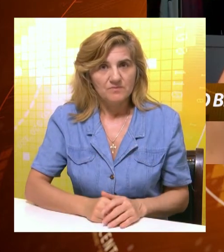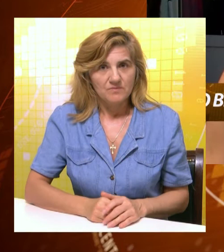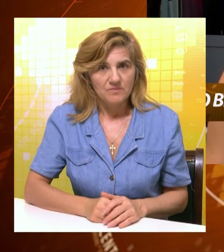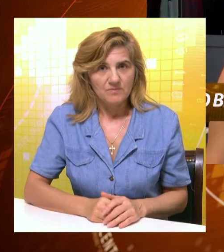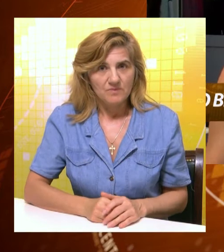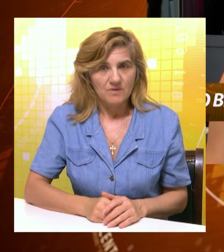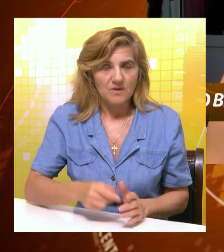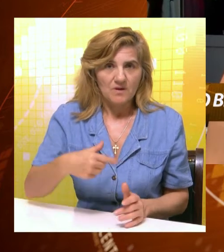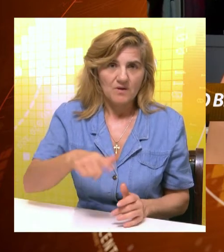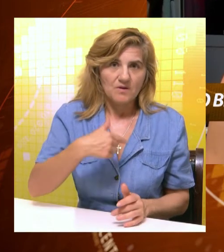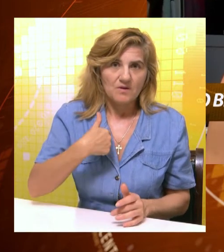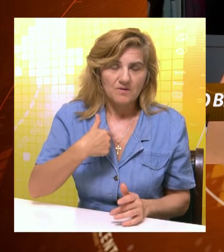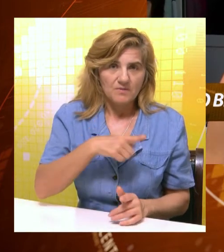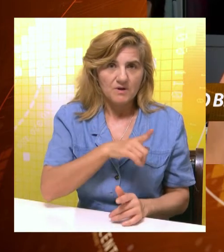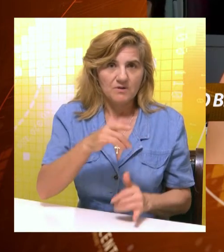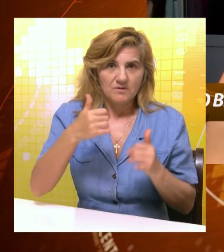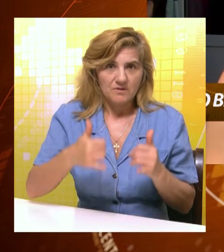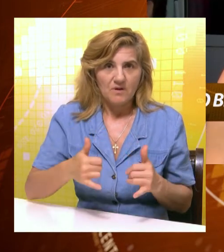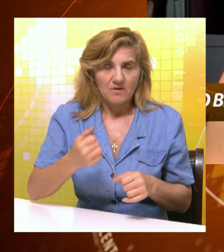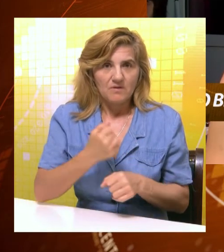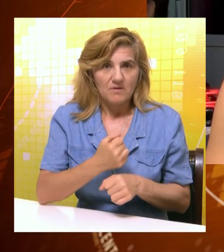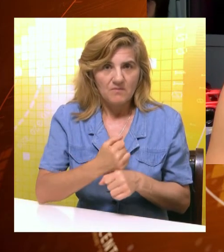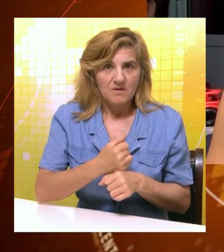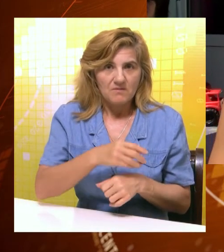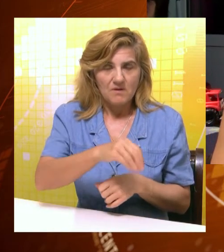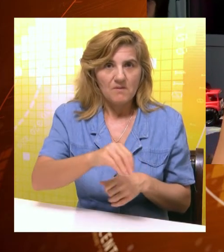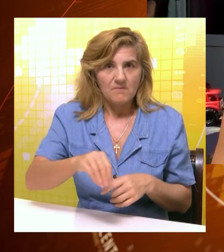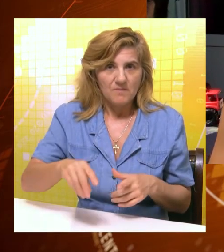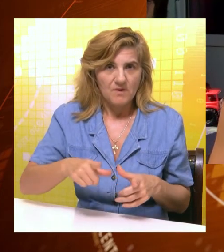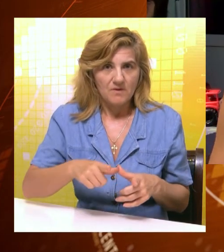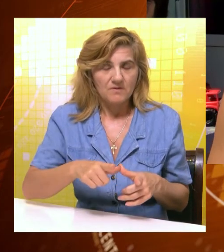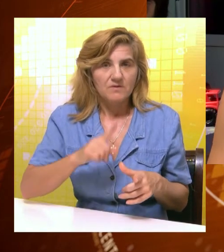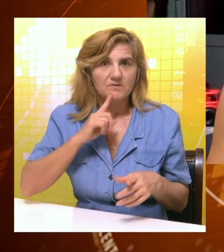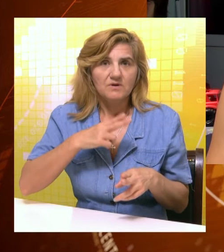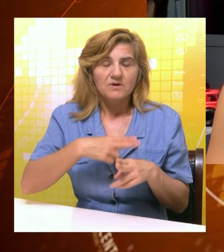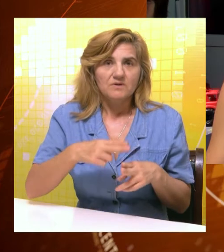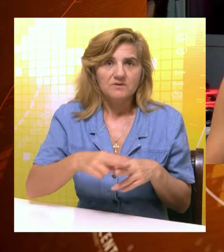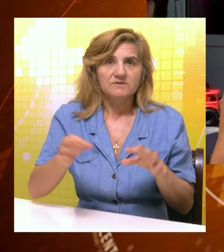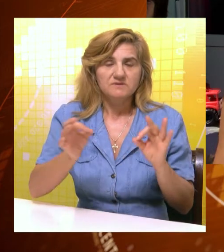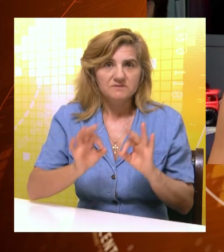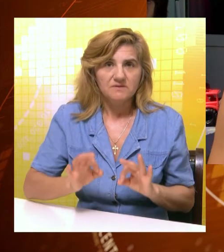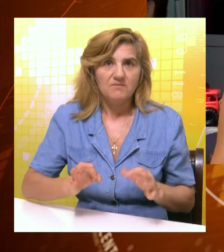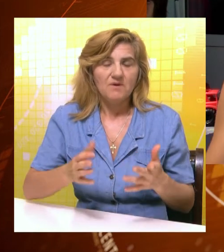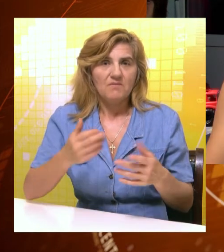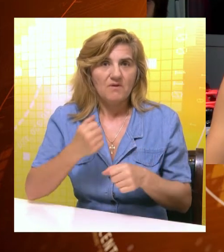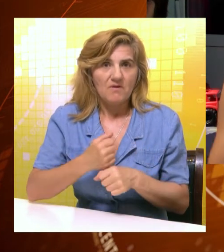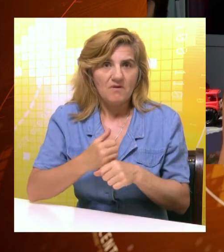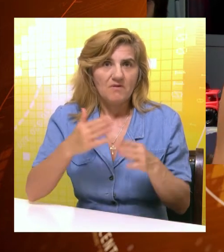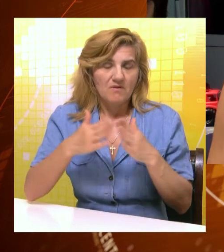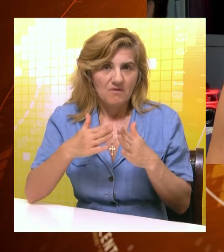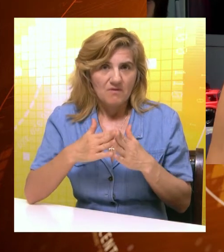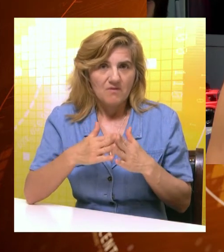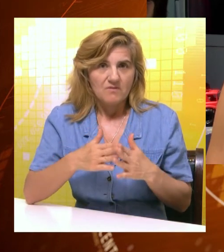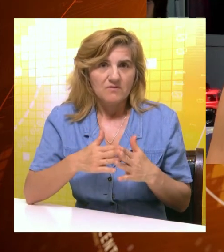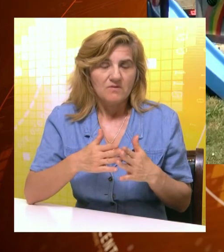Pa mi smo do sad pravili baštu i čistili dvorište i spremali